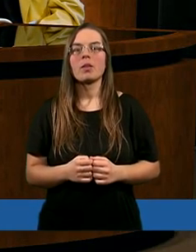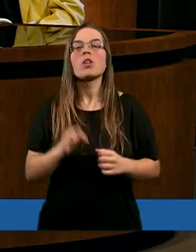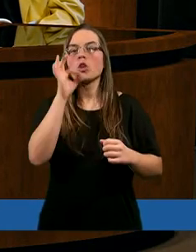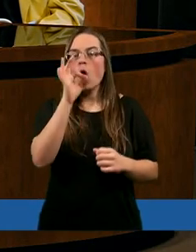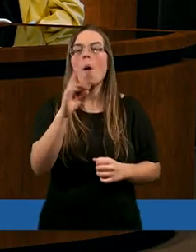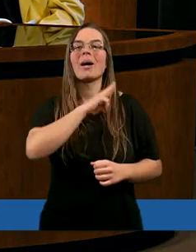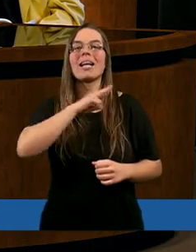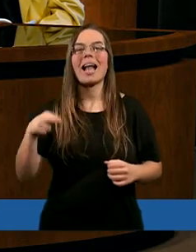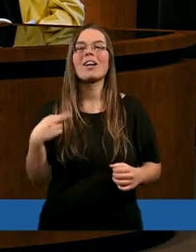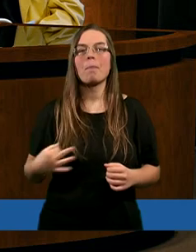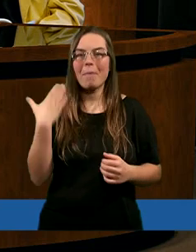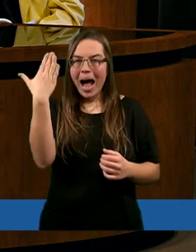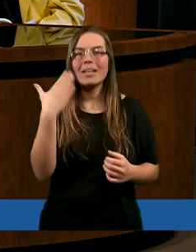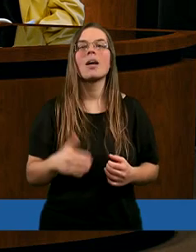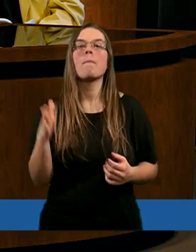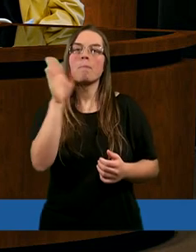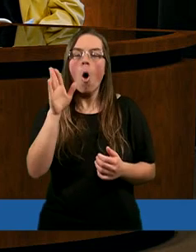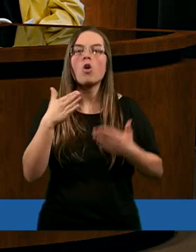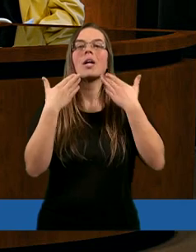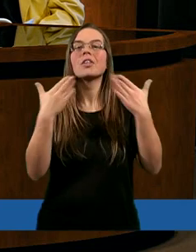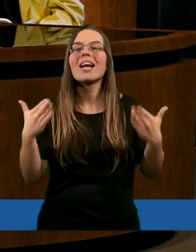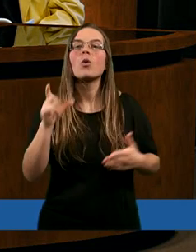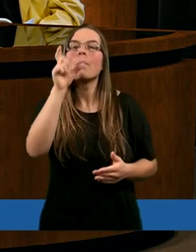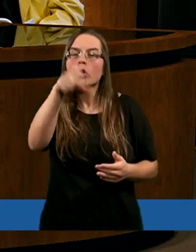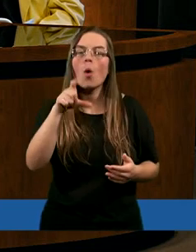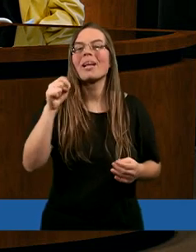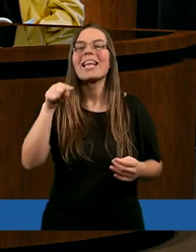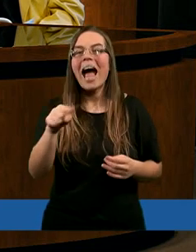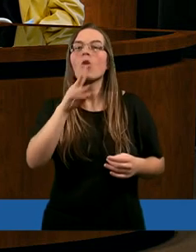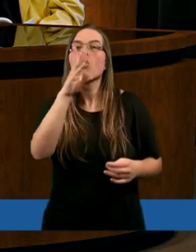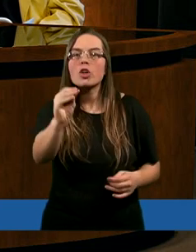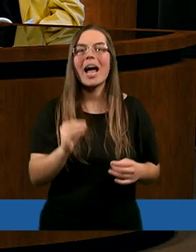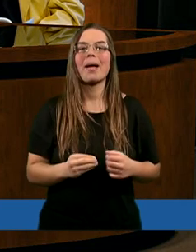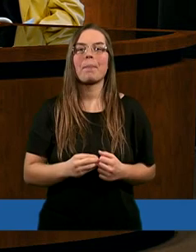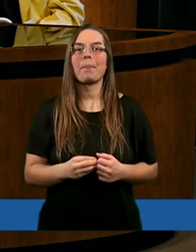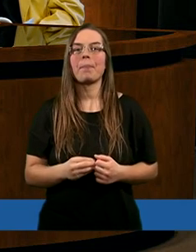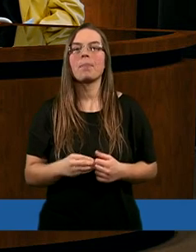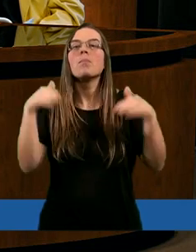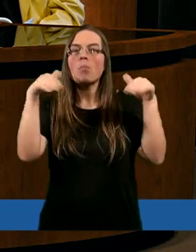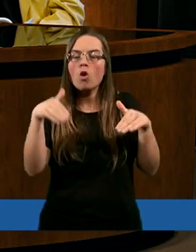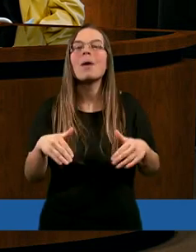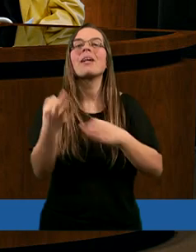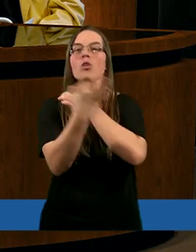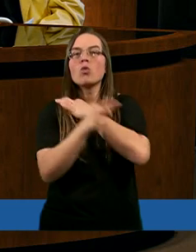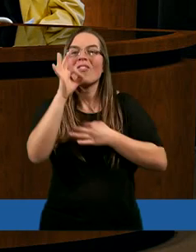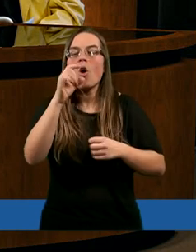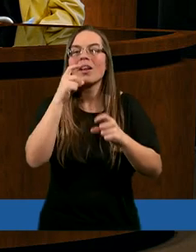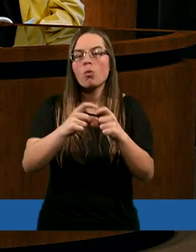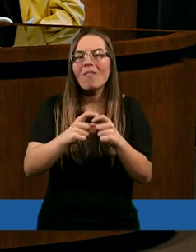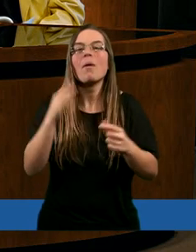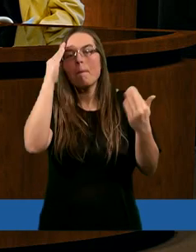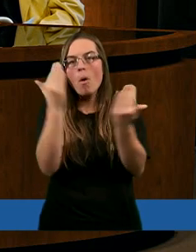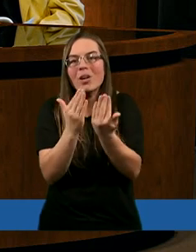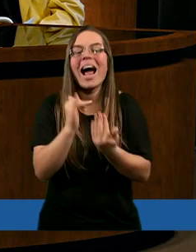Dobry nasz Panie Boże, dziękujemy Tobie za to, że możemy studiować Twoje Słowo,